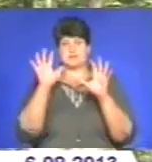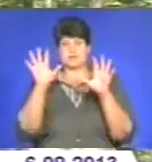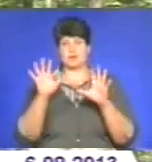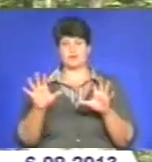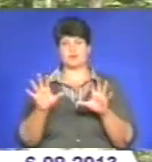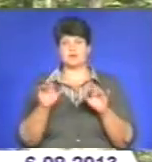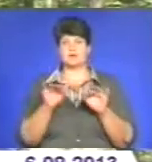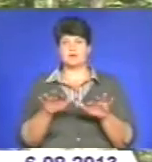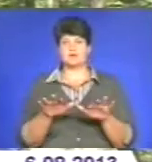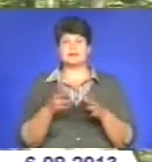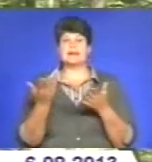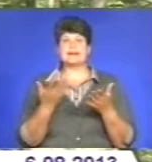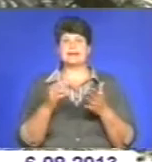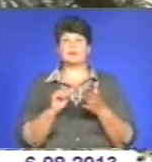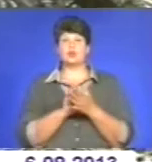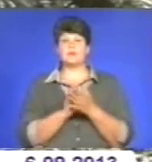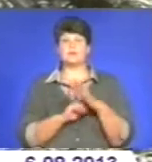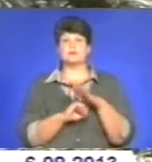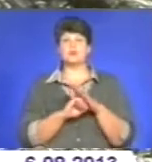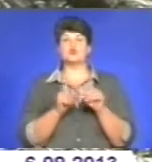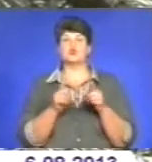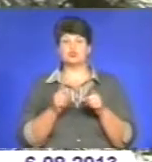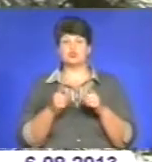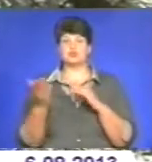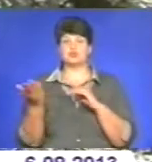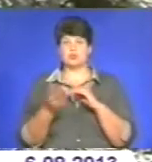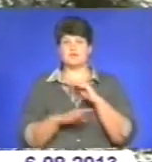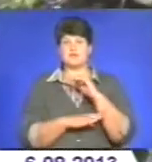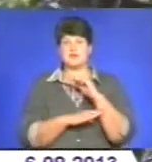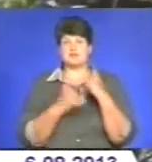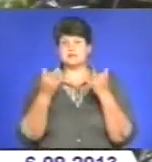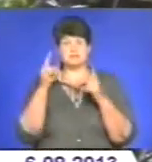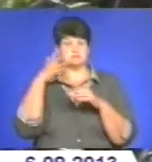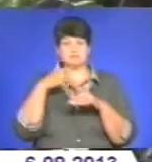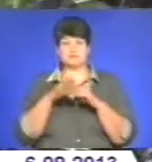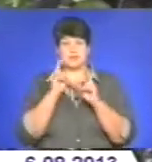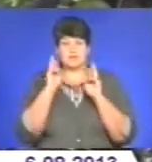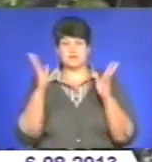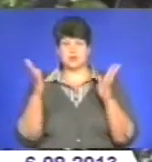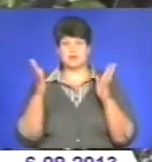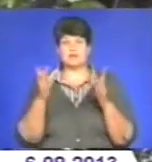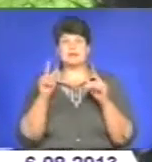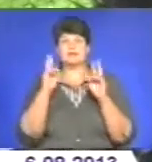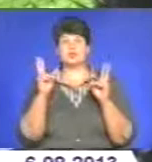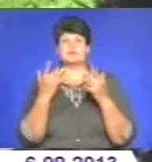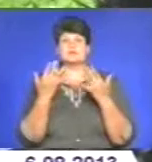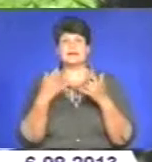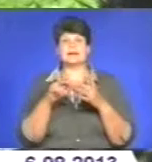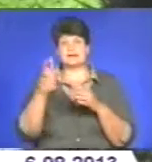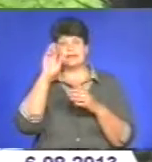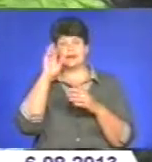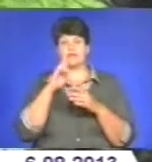На підставі яких документів, хто і чому зрубав дерева наразі невідомо. Невідомо також, скільки саме дерев